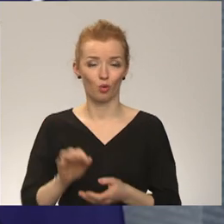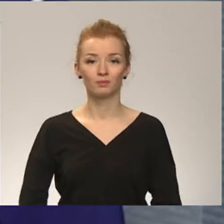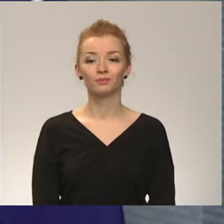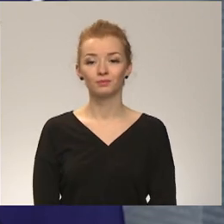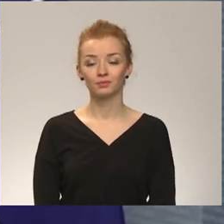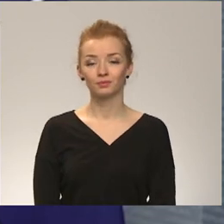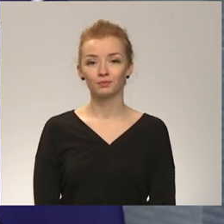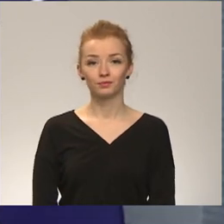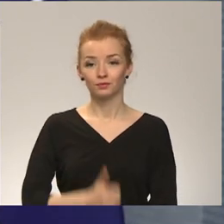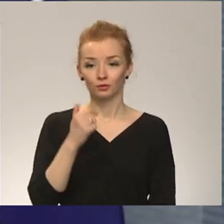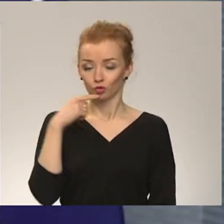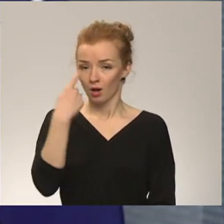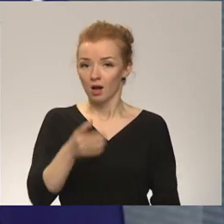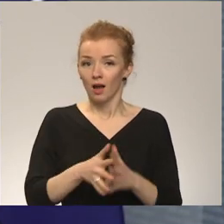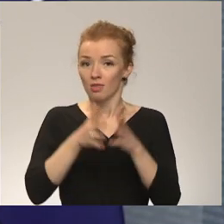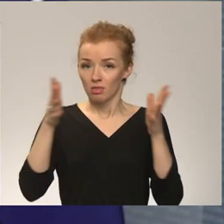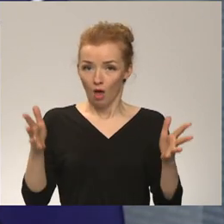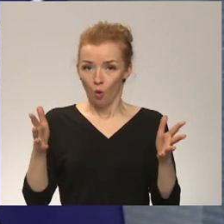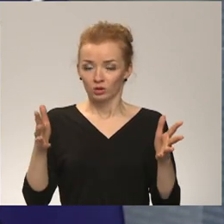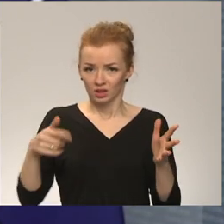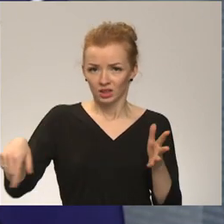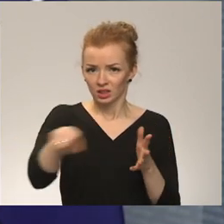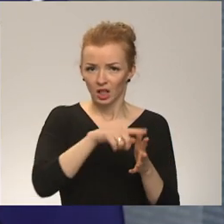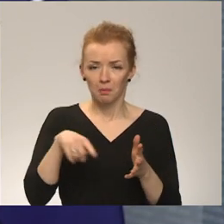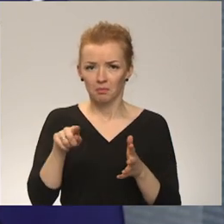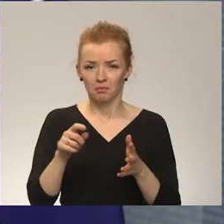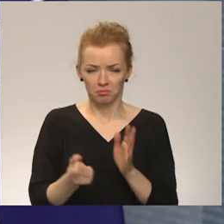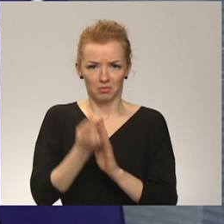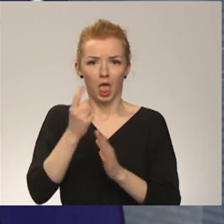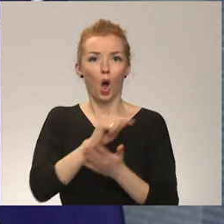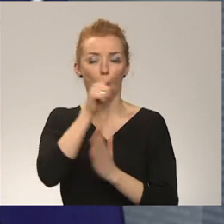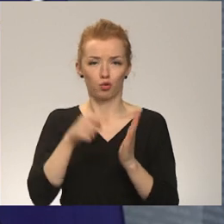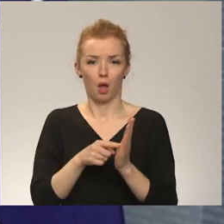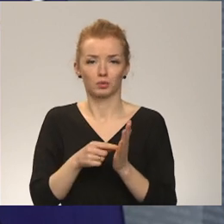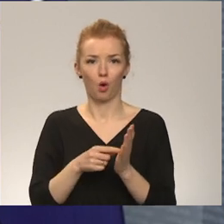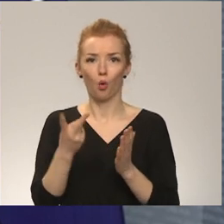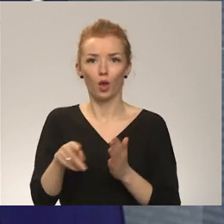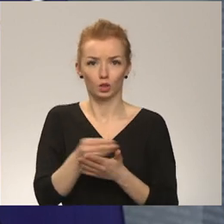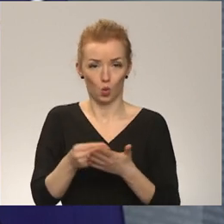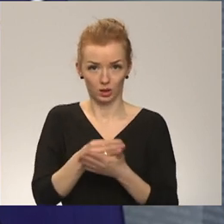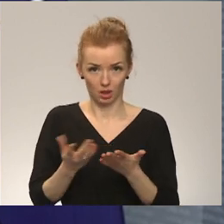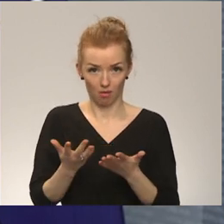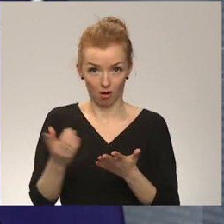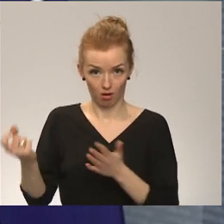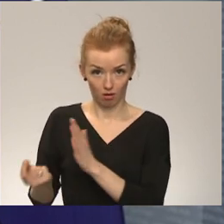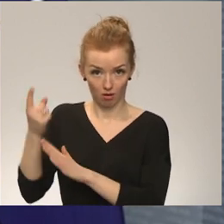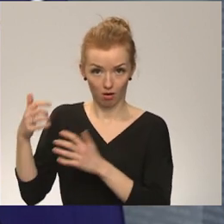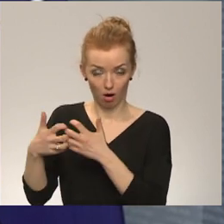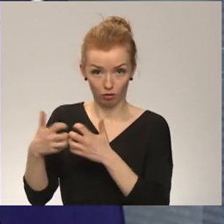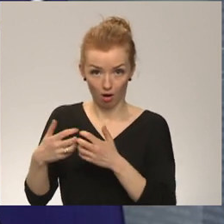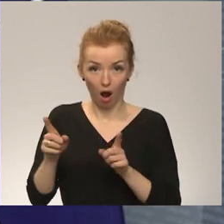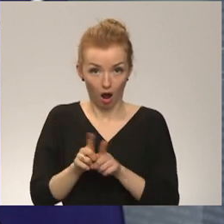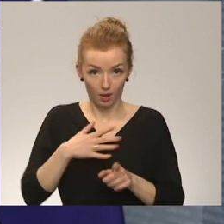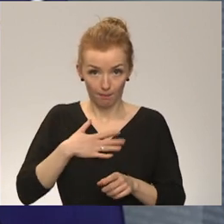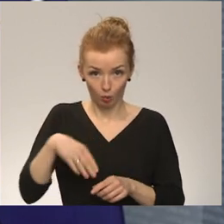Daudziem ir jautājums, ko tas nozīmē mums vai mums šobrīd, draud.